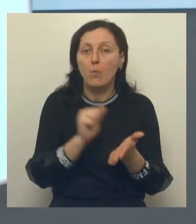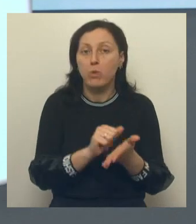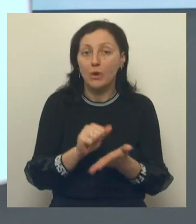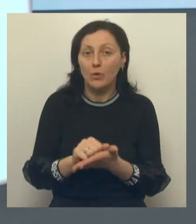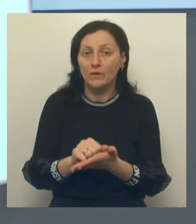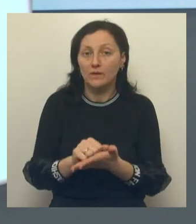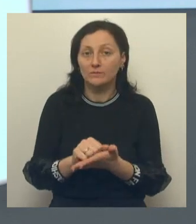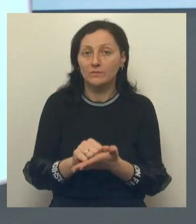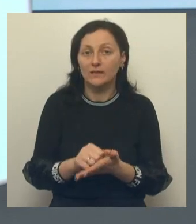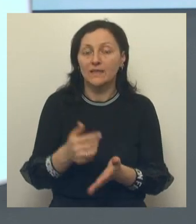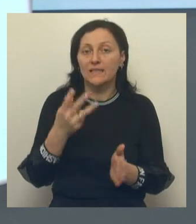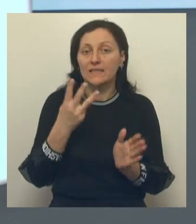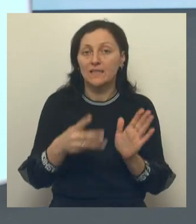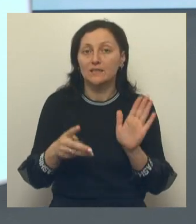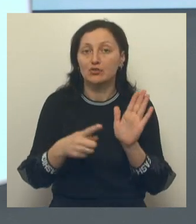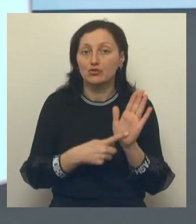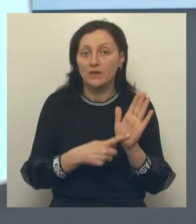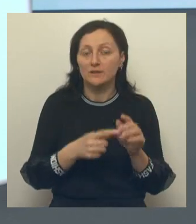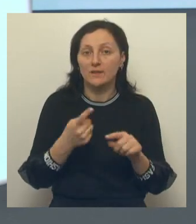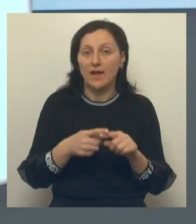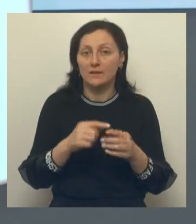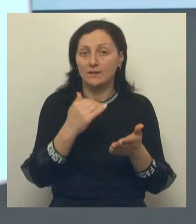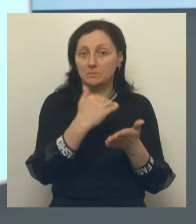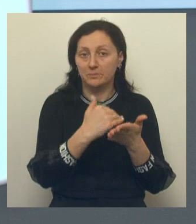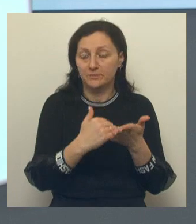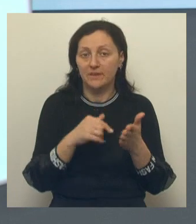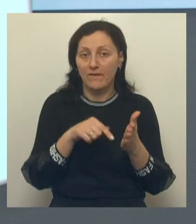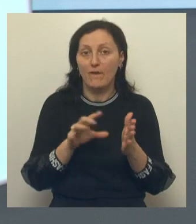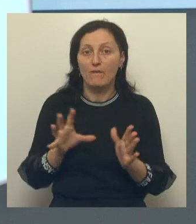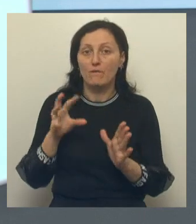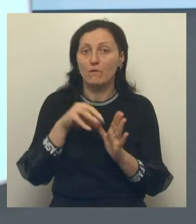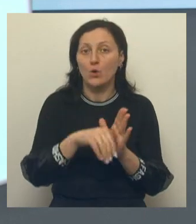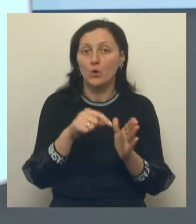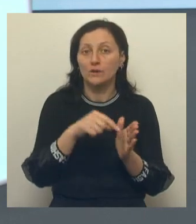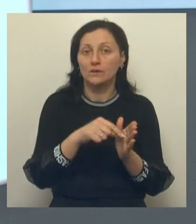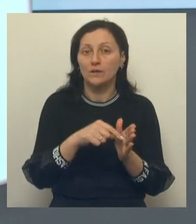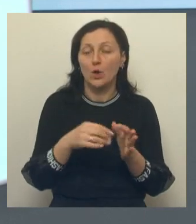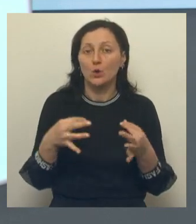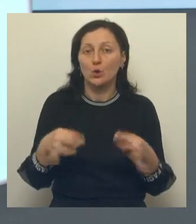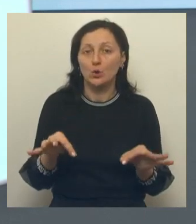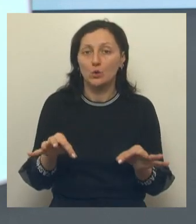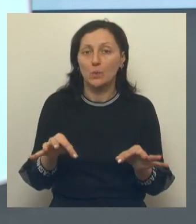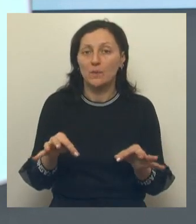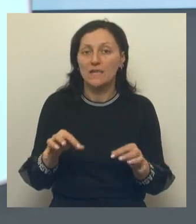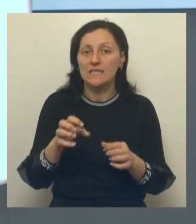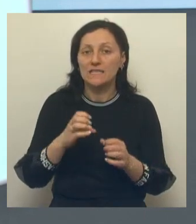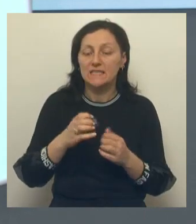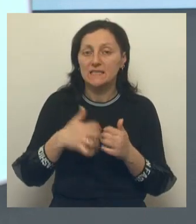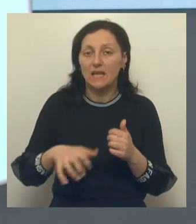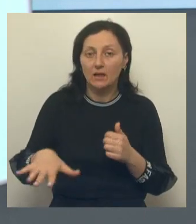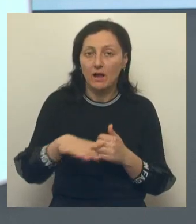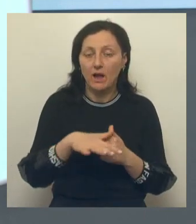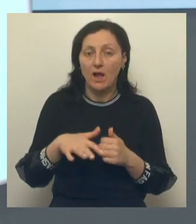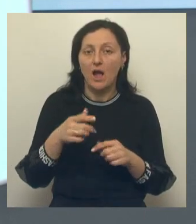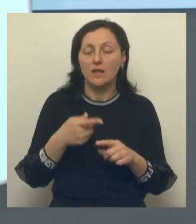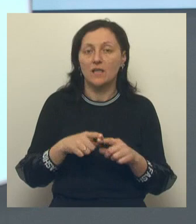В 36 вот этих индикаторов входит это и доступность среды, это и травматизм,